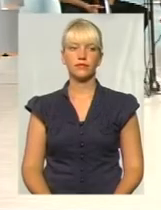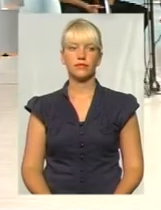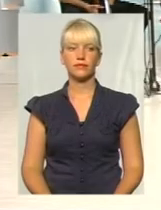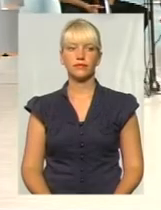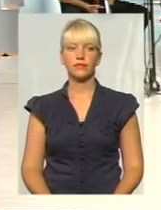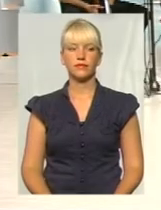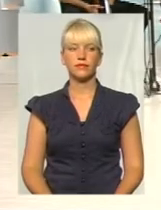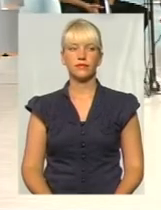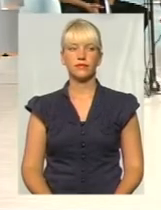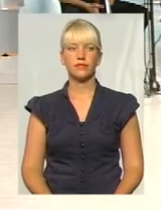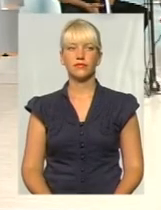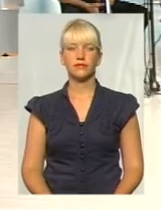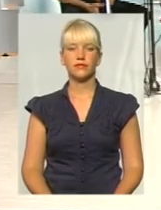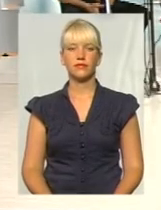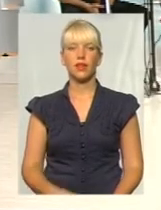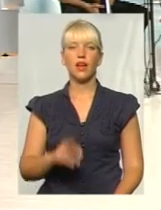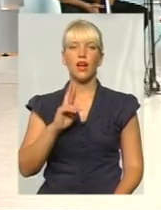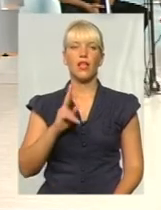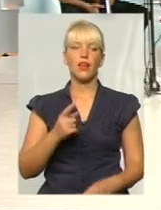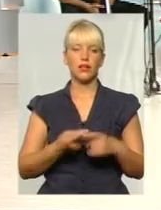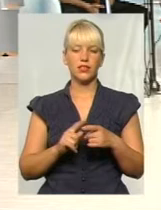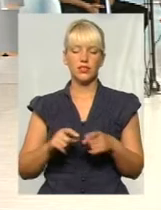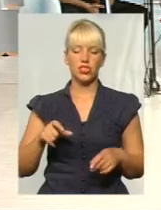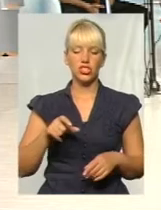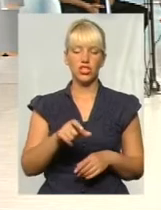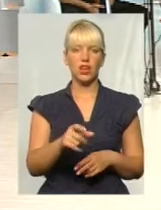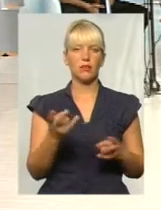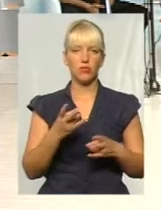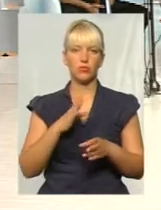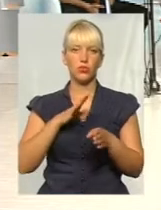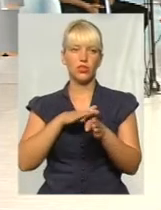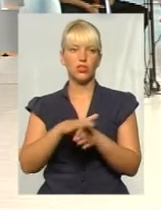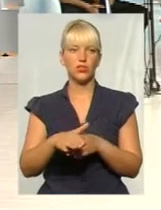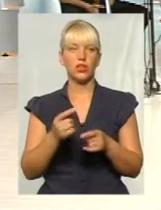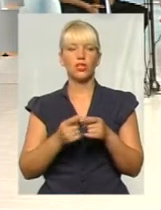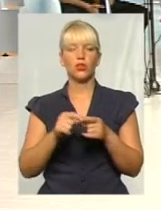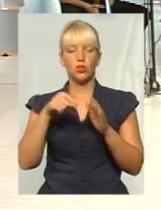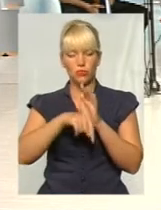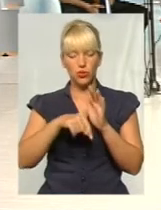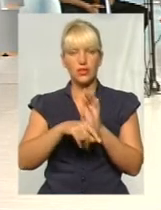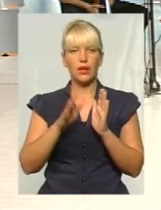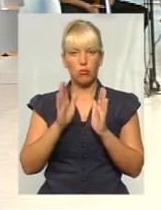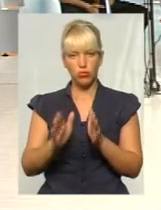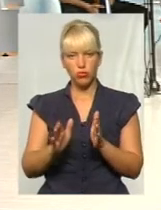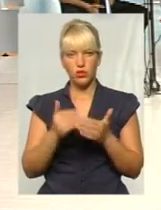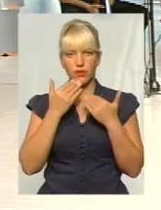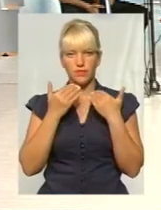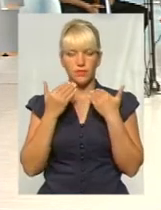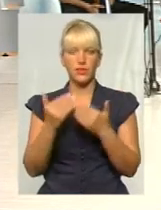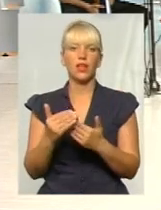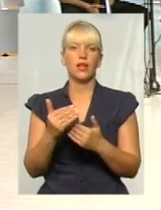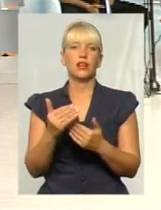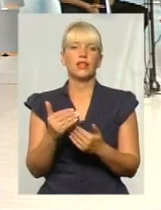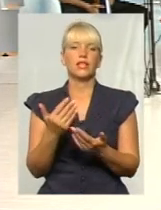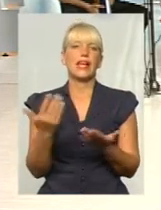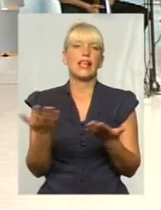А як ці шляхи мають бути реалізовані? Тобто, це буде все ж таки якась